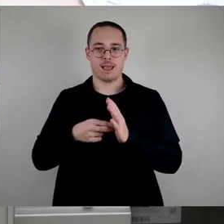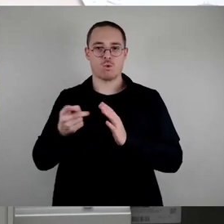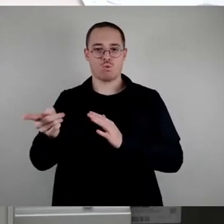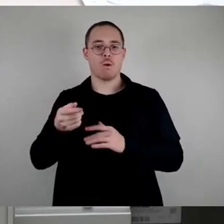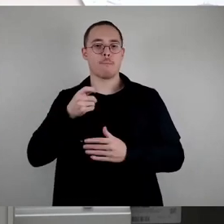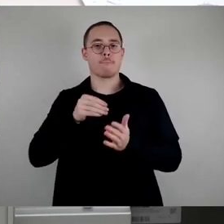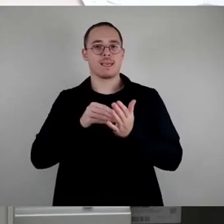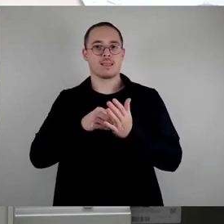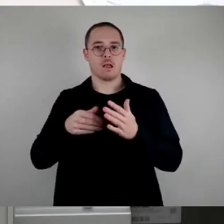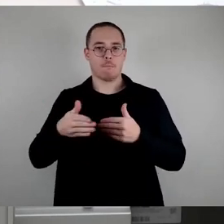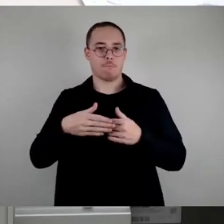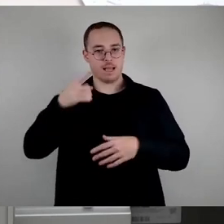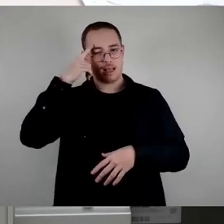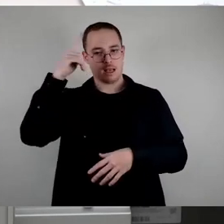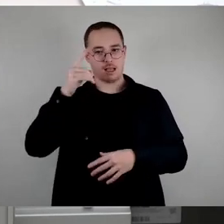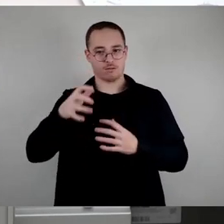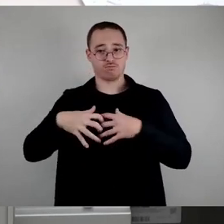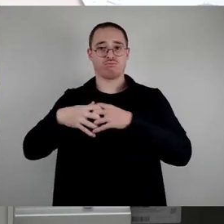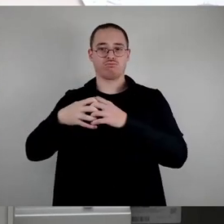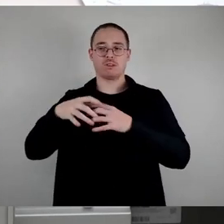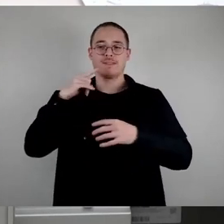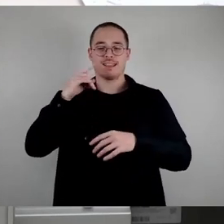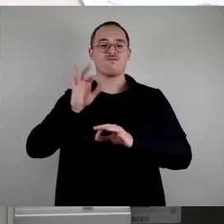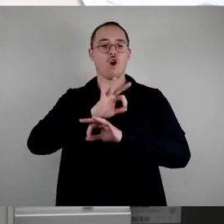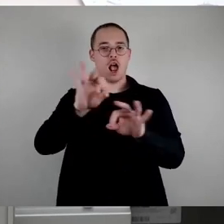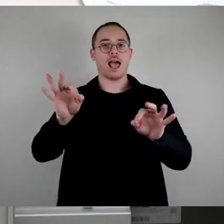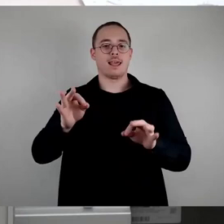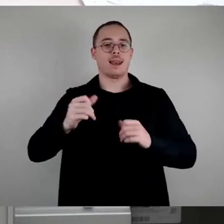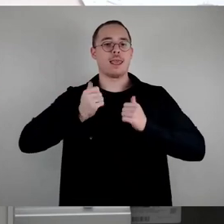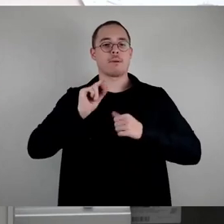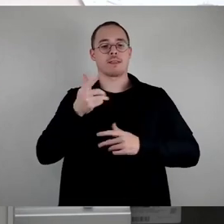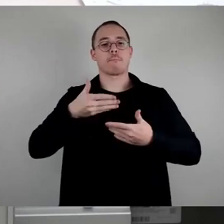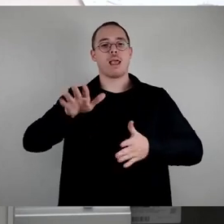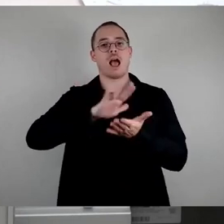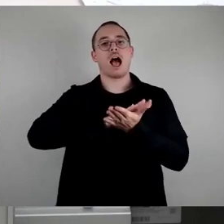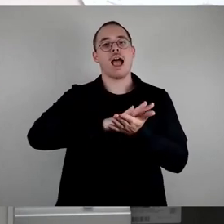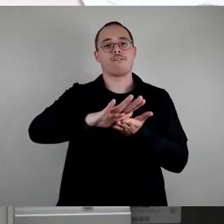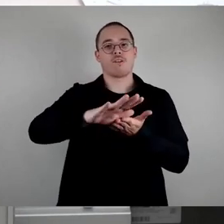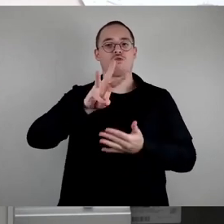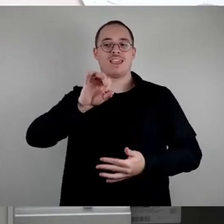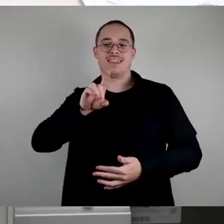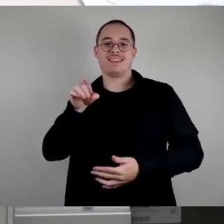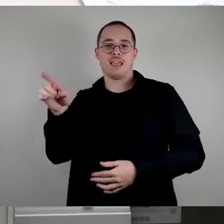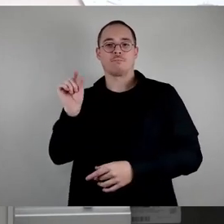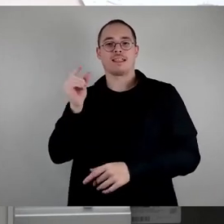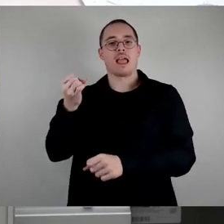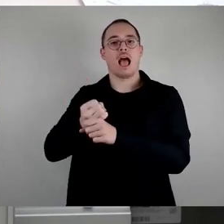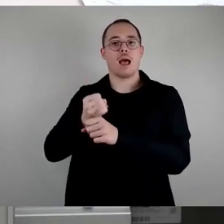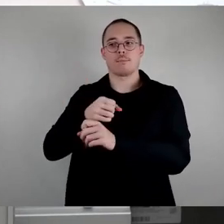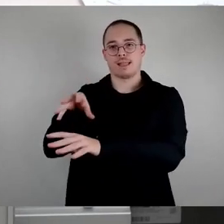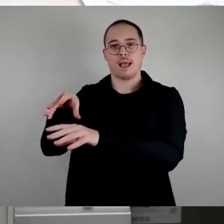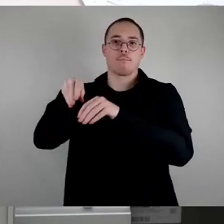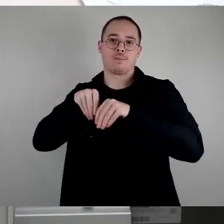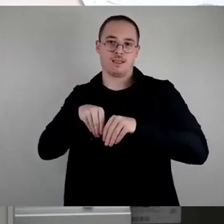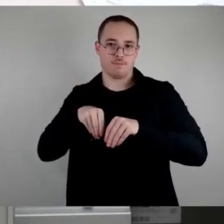zu machen und der WED ein großes Stück Arbeit abzunehmen. Das wäre mein Appell an Sie und stimmen Sie also bitte dann diesem